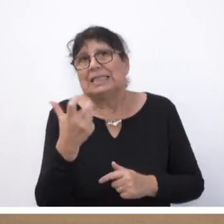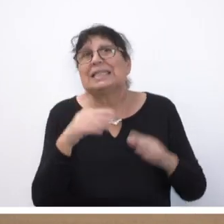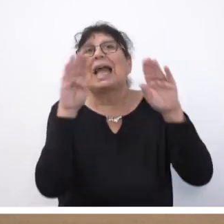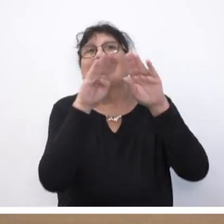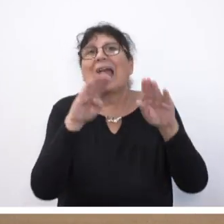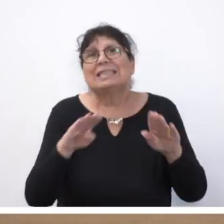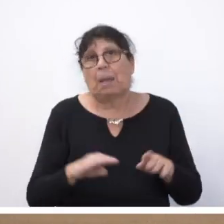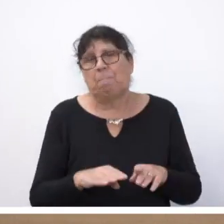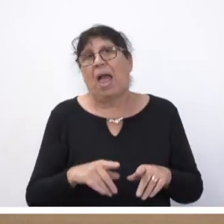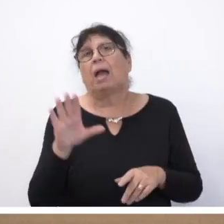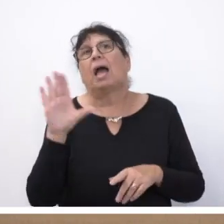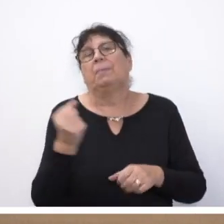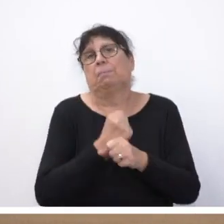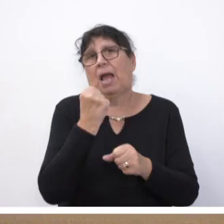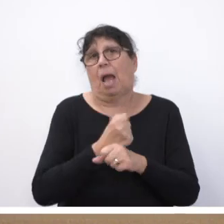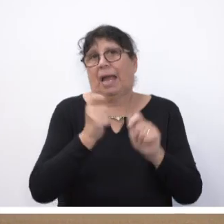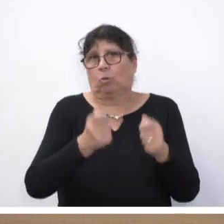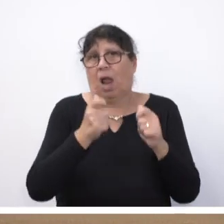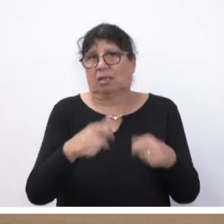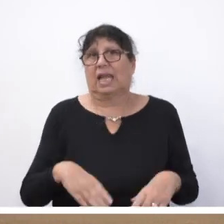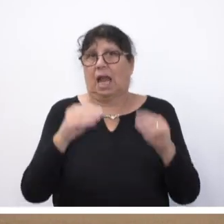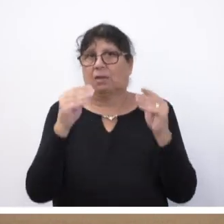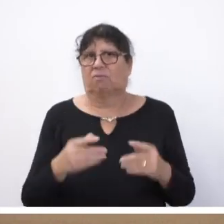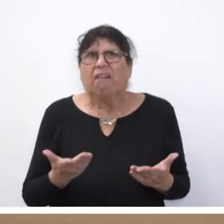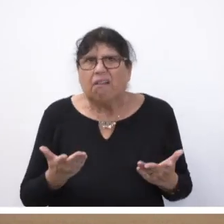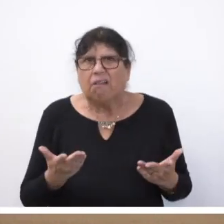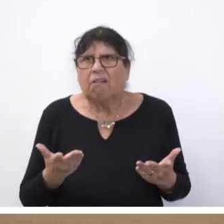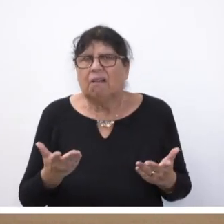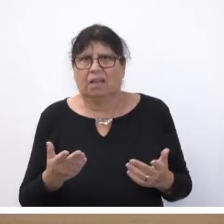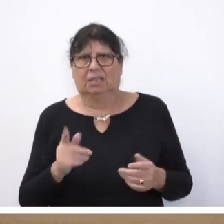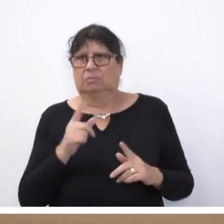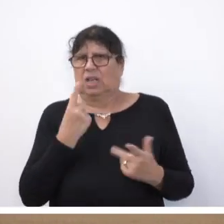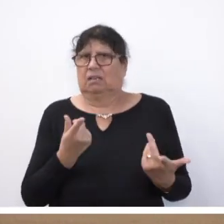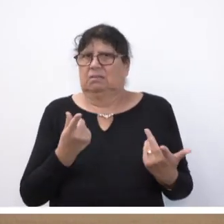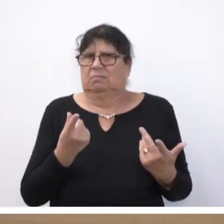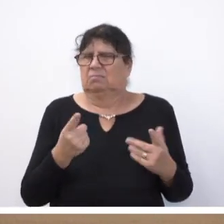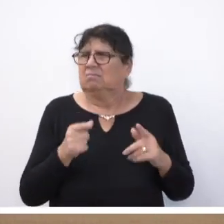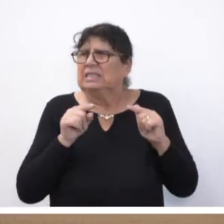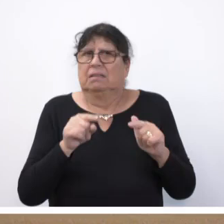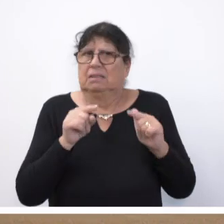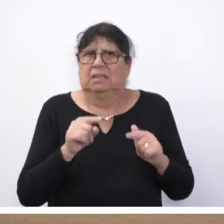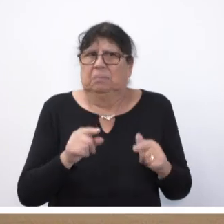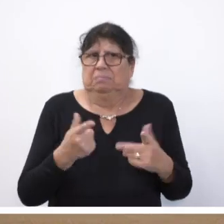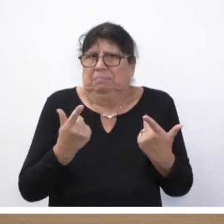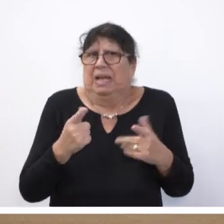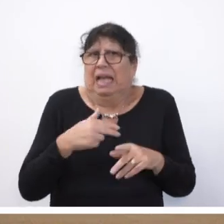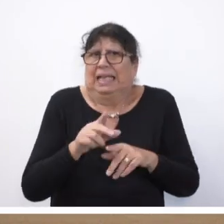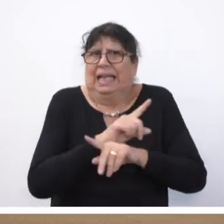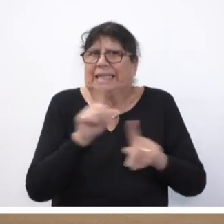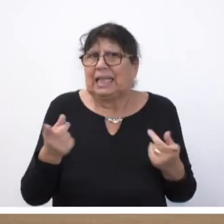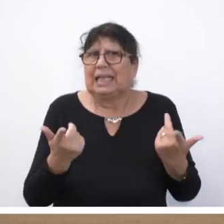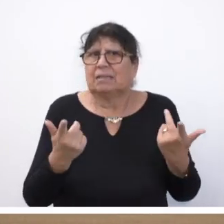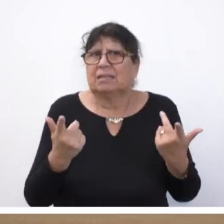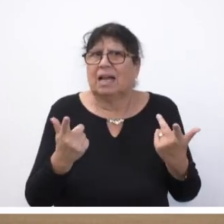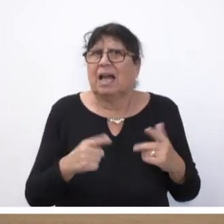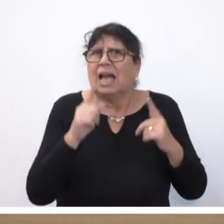Dezember mit der Bearbeitung der Anträge begonnen werden können. Aber mal ehrlich, es ist genauso wenig ein Ruhmungsblatt, wenn er im gleichen Atemzug jetzt,